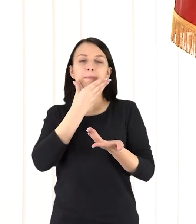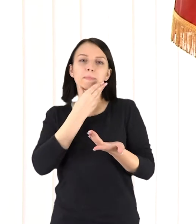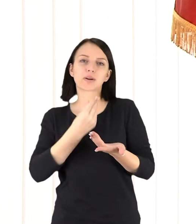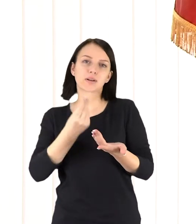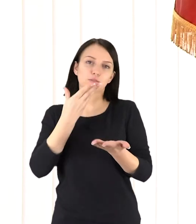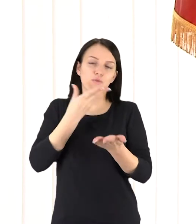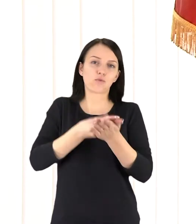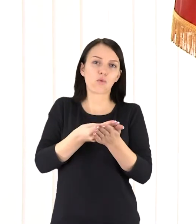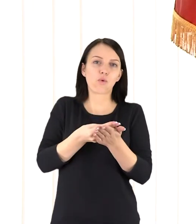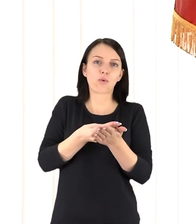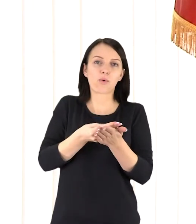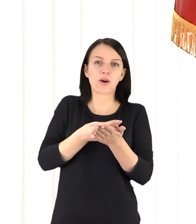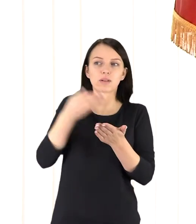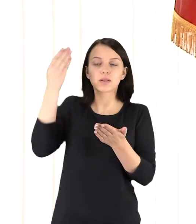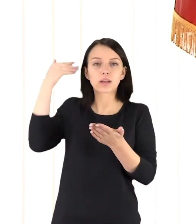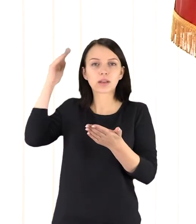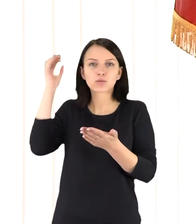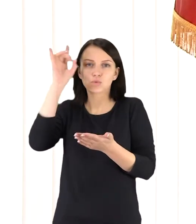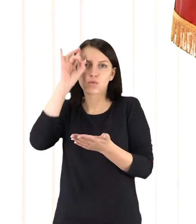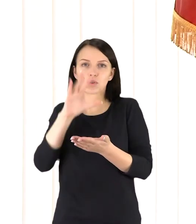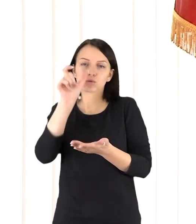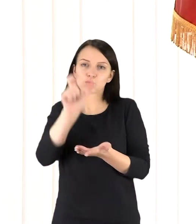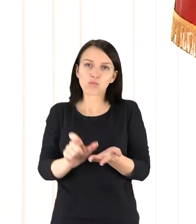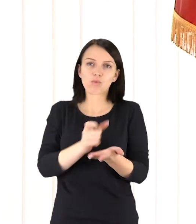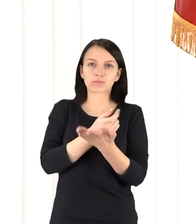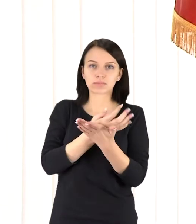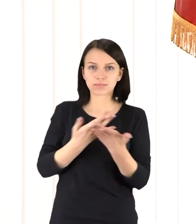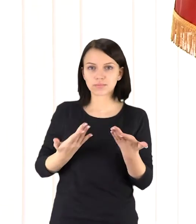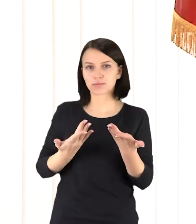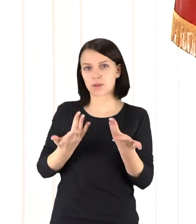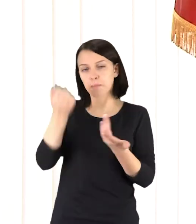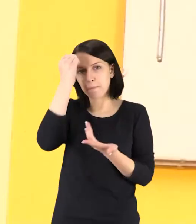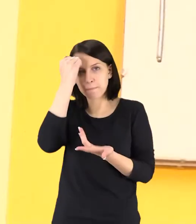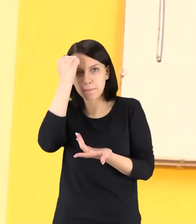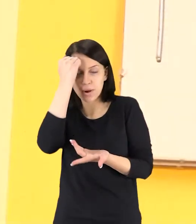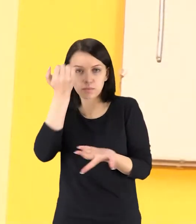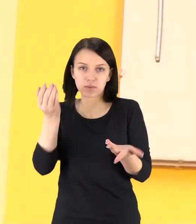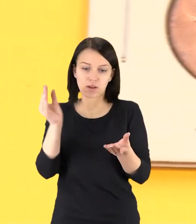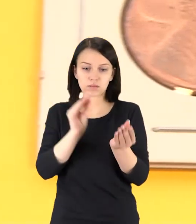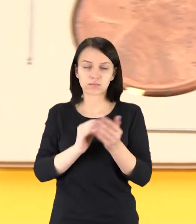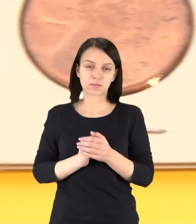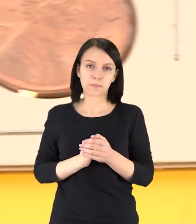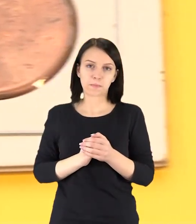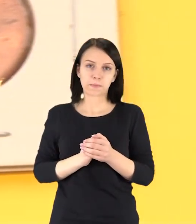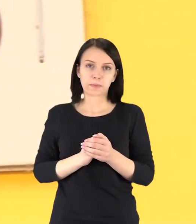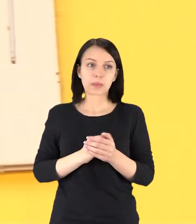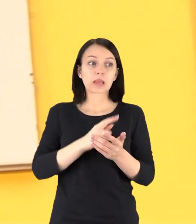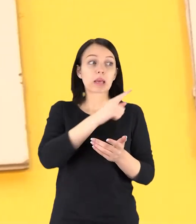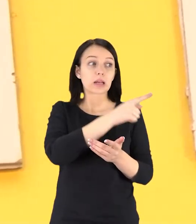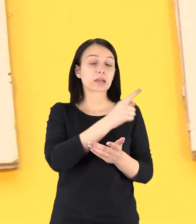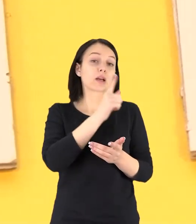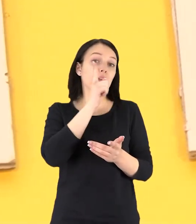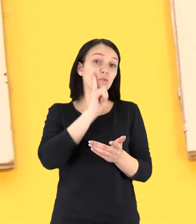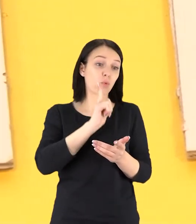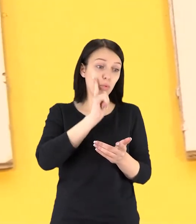nori savo protėvių, kažkokiu tai garsų žmonių jam žinimą sukurti. Ir nei kaip ir